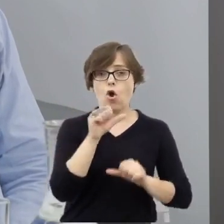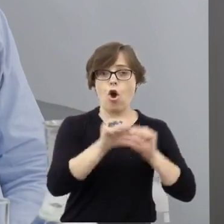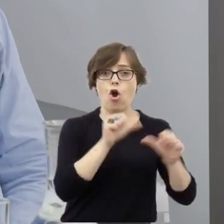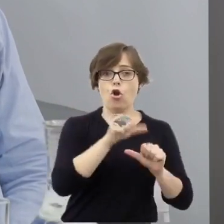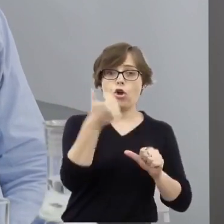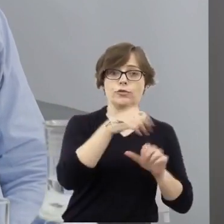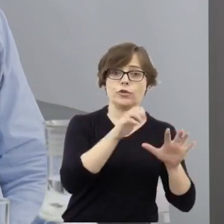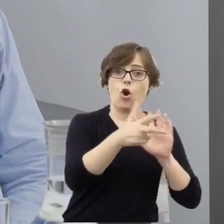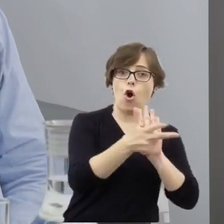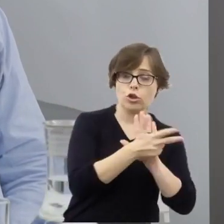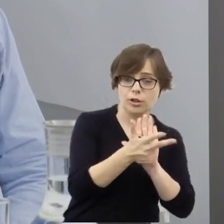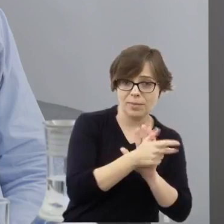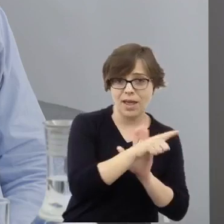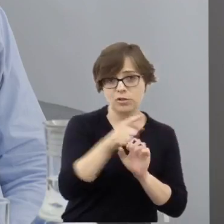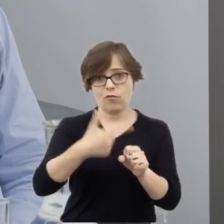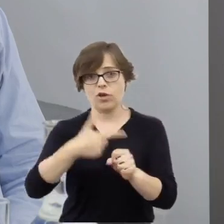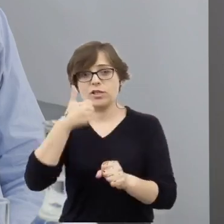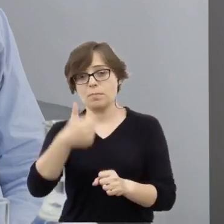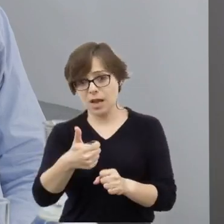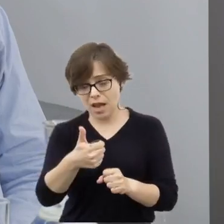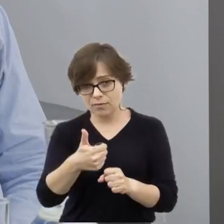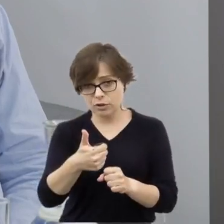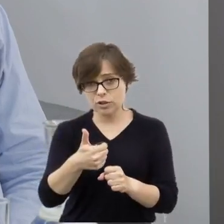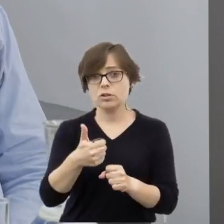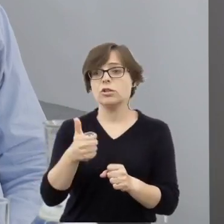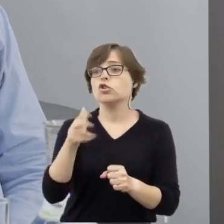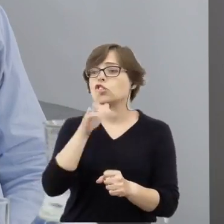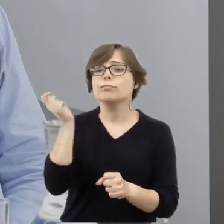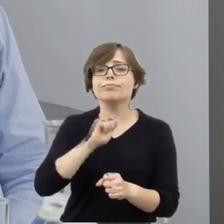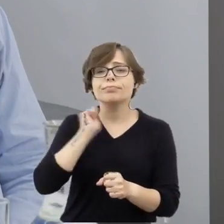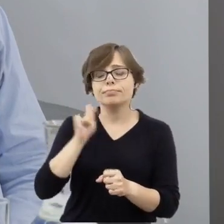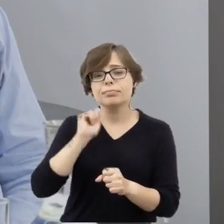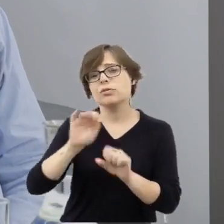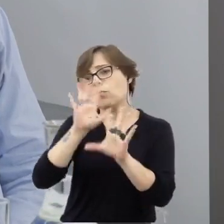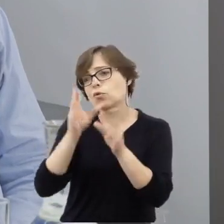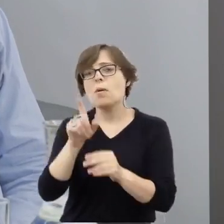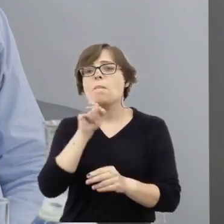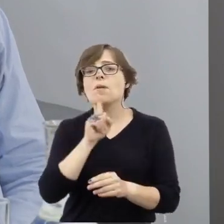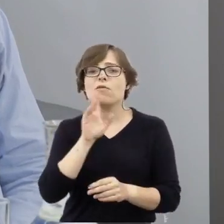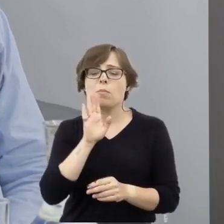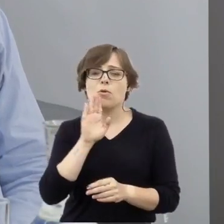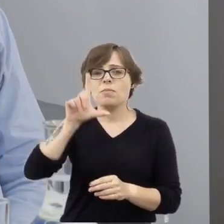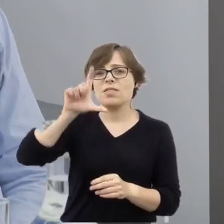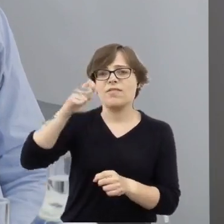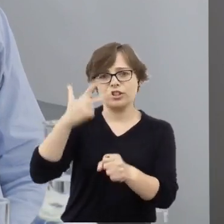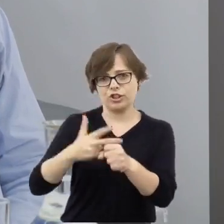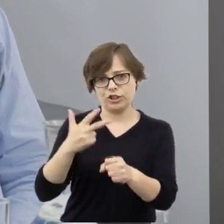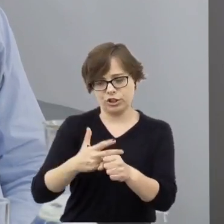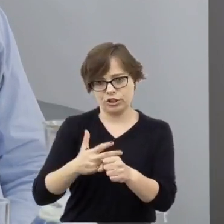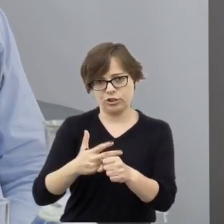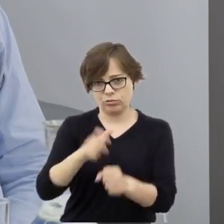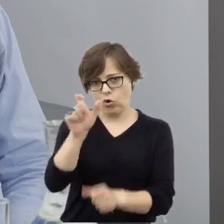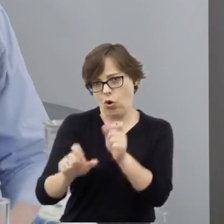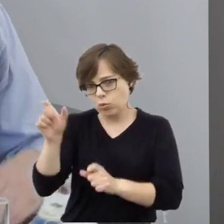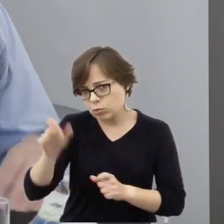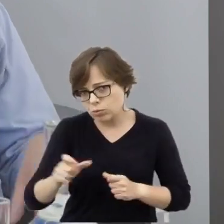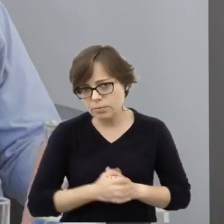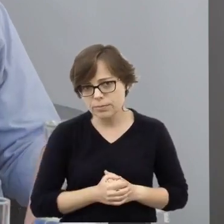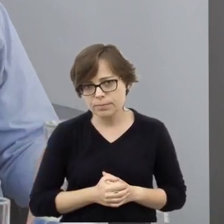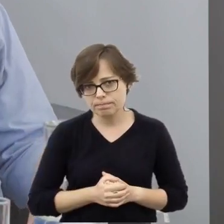do roku 1921, pochłonęła prawdopodobnie ponad 230 istnień ludzkich.